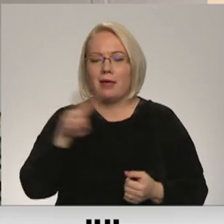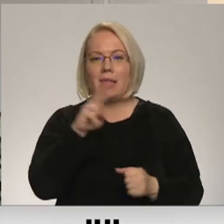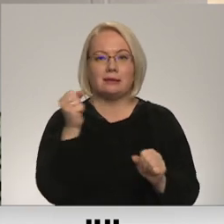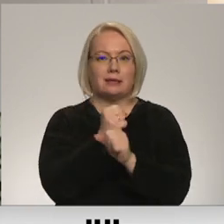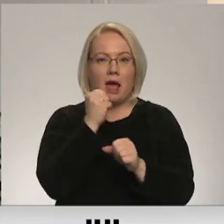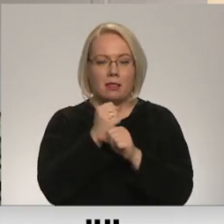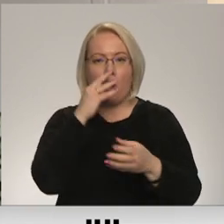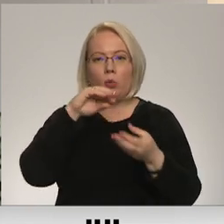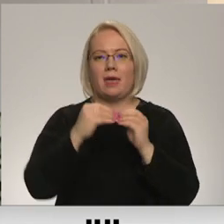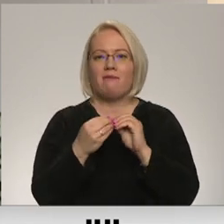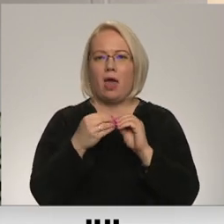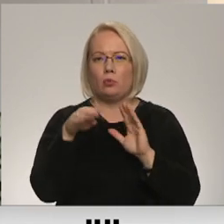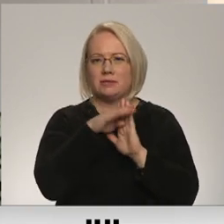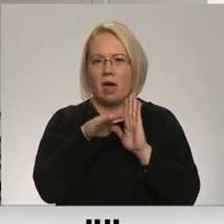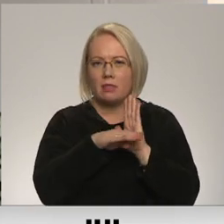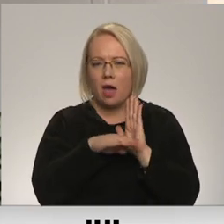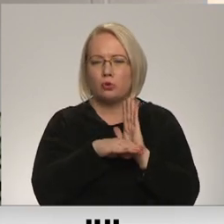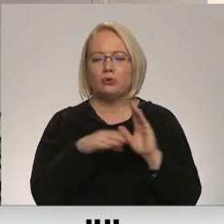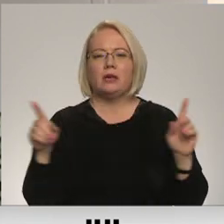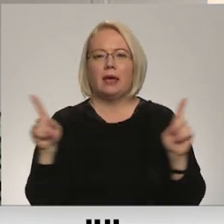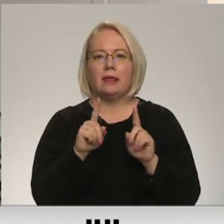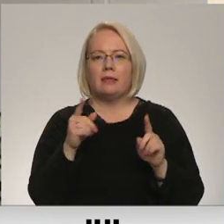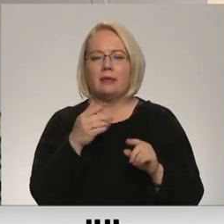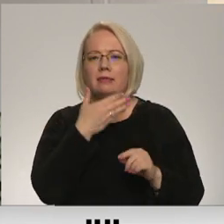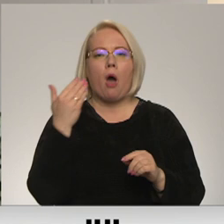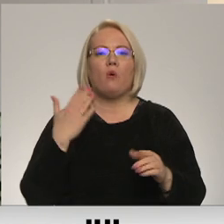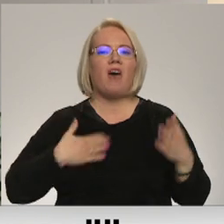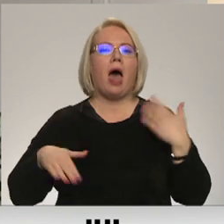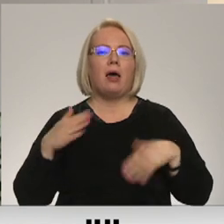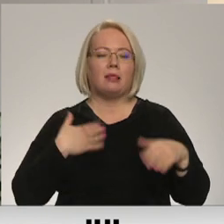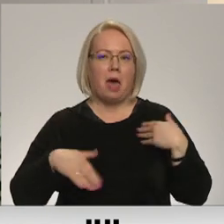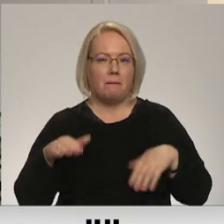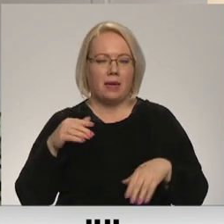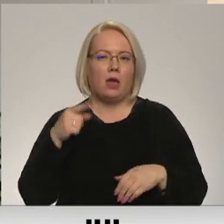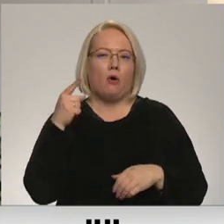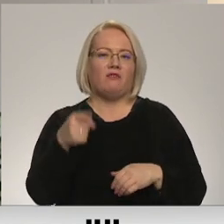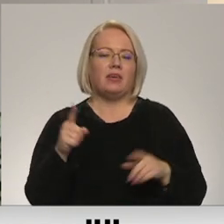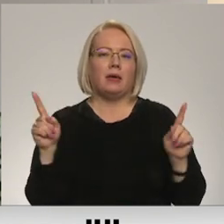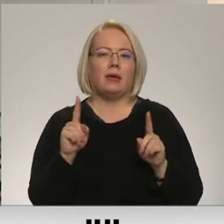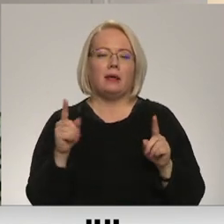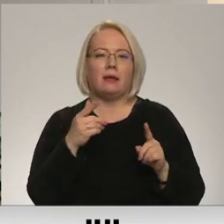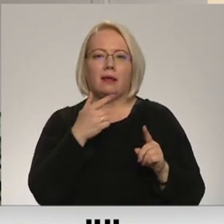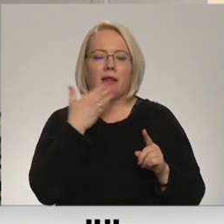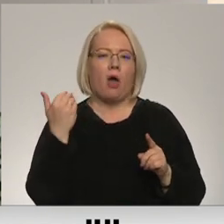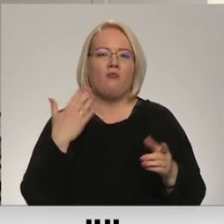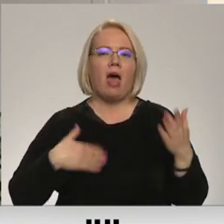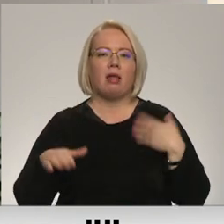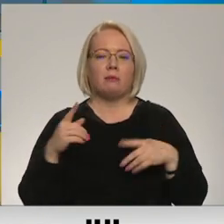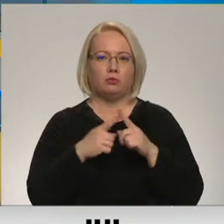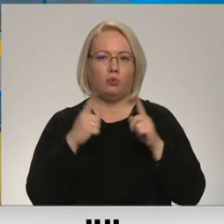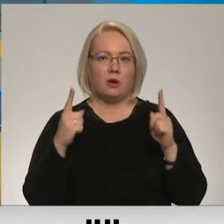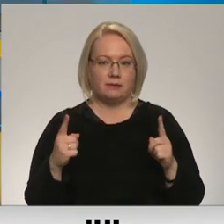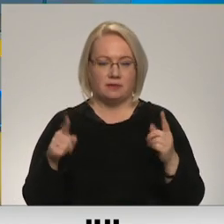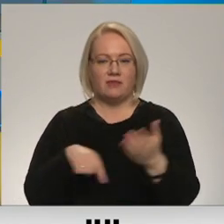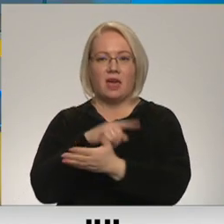ievēro standārtus, ir nevēlamais posms. Tātad